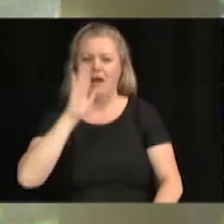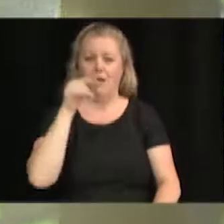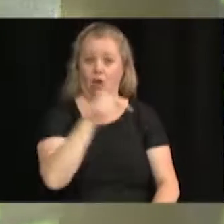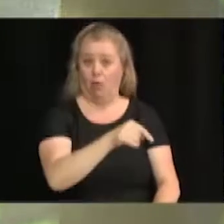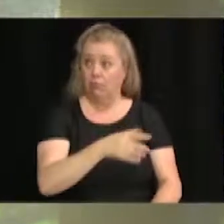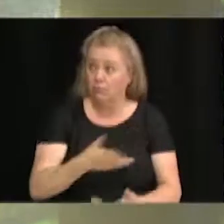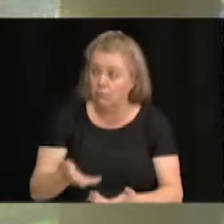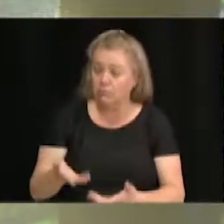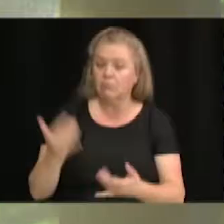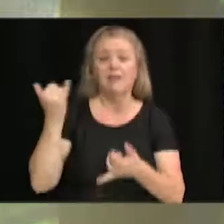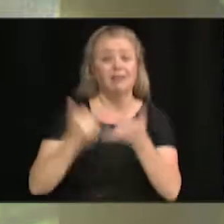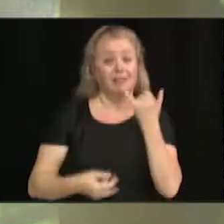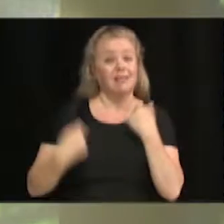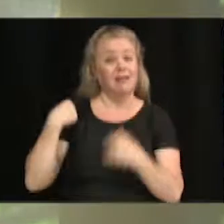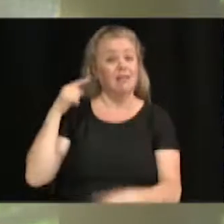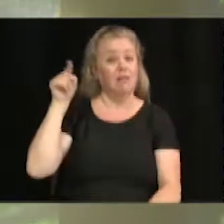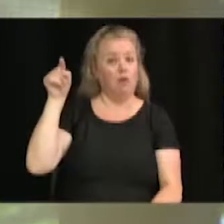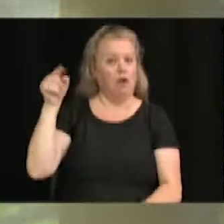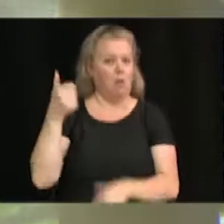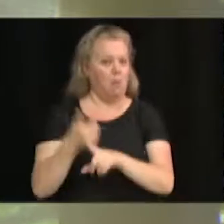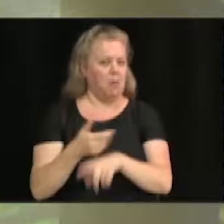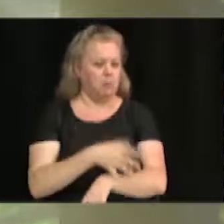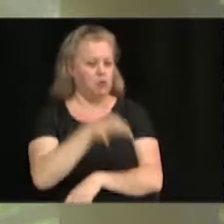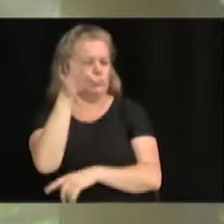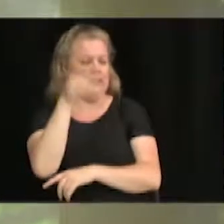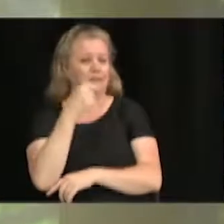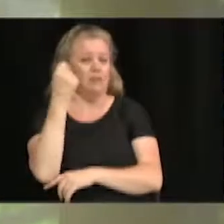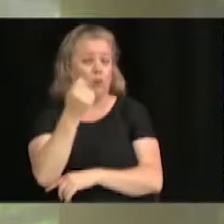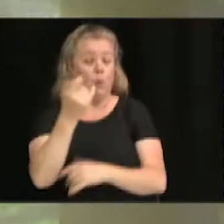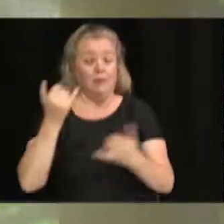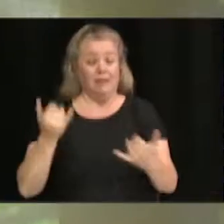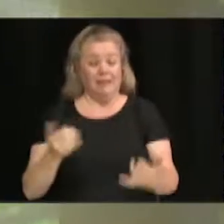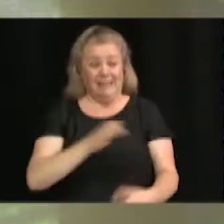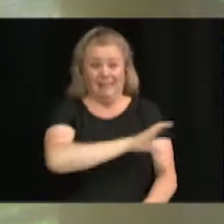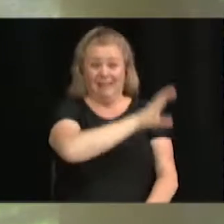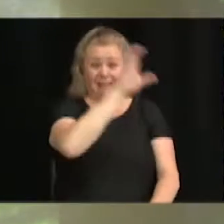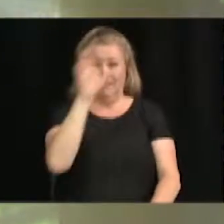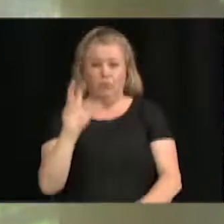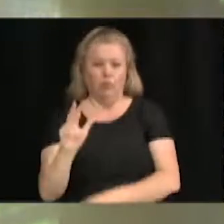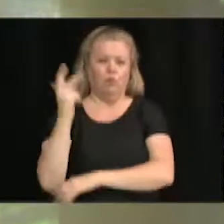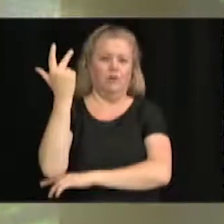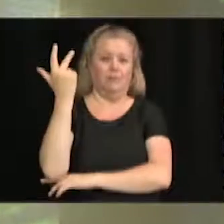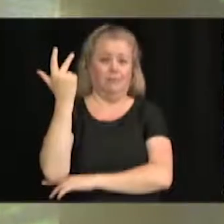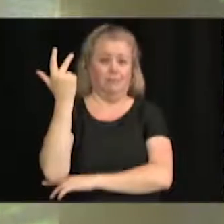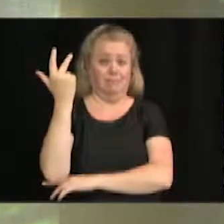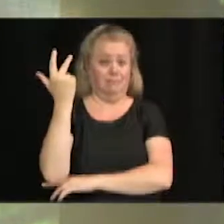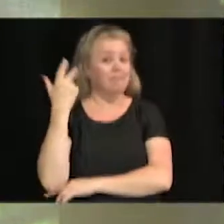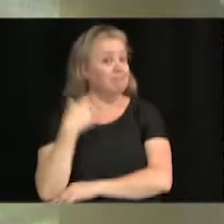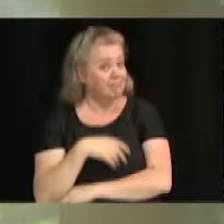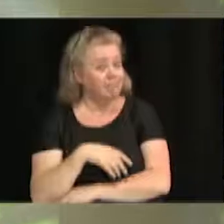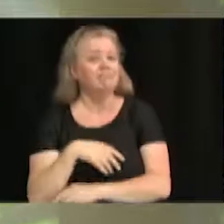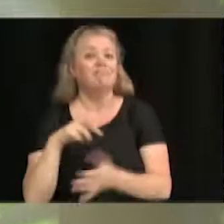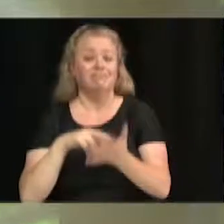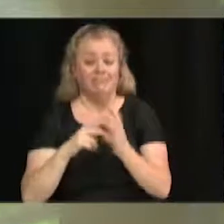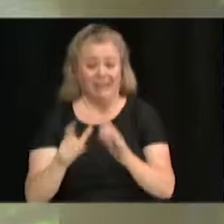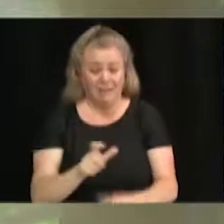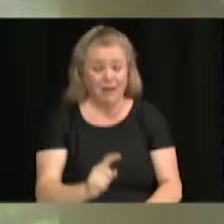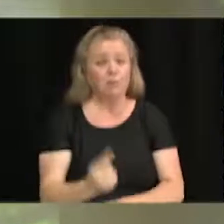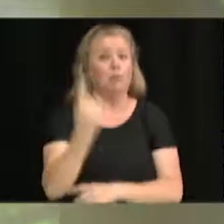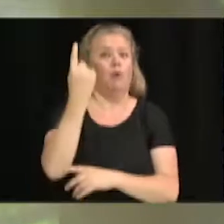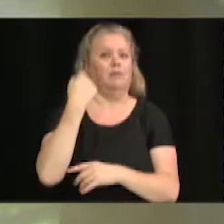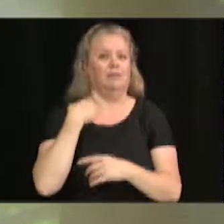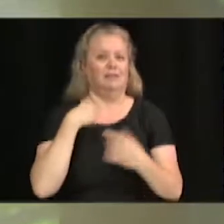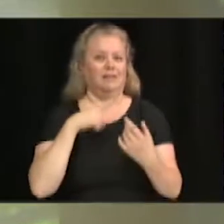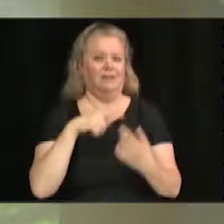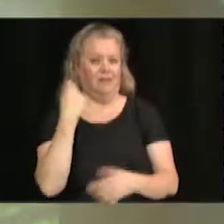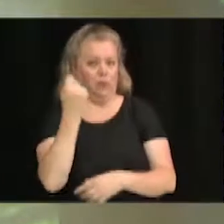classement. Et on se retrouvait troisième au Canada. Donc, on était premier au Québec, troisième au Canada. Le taux de